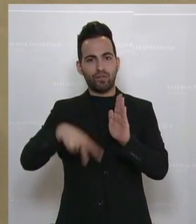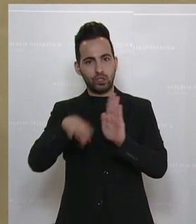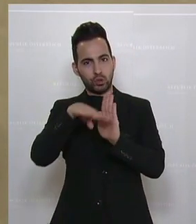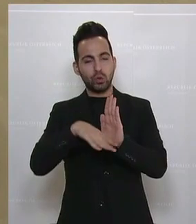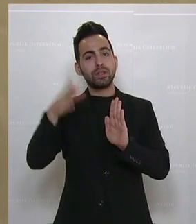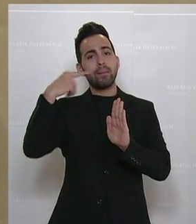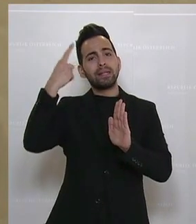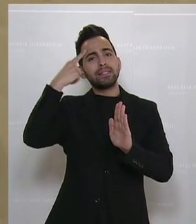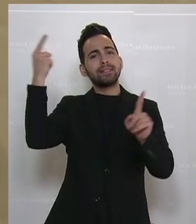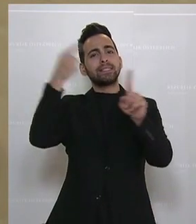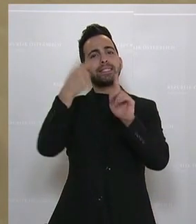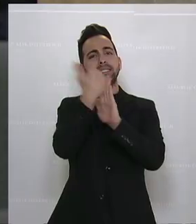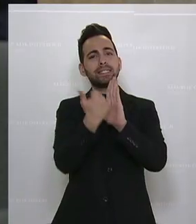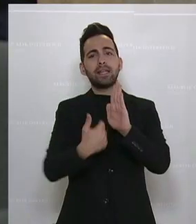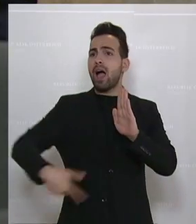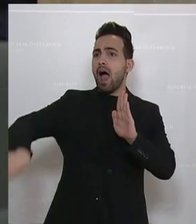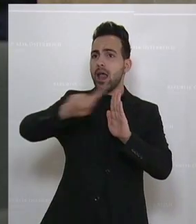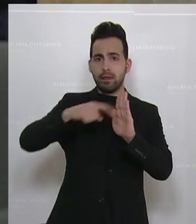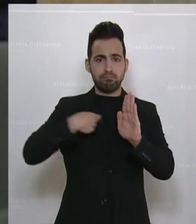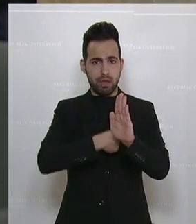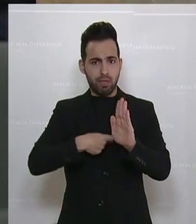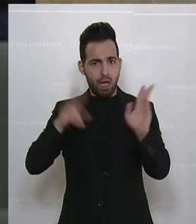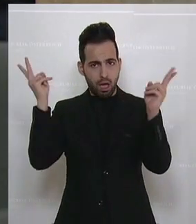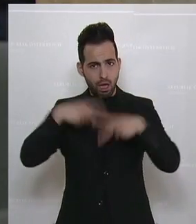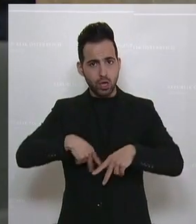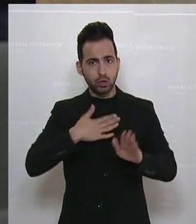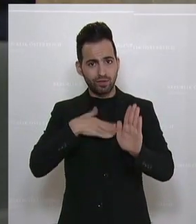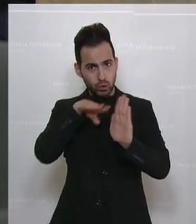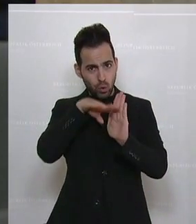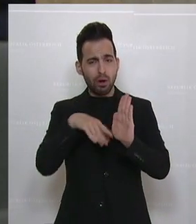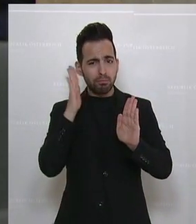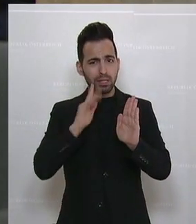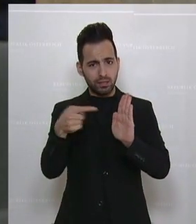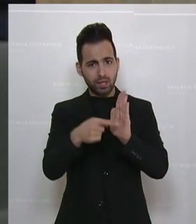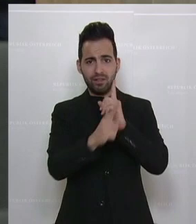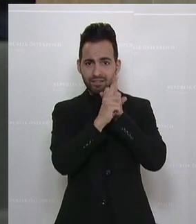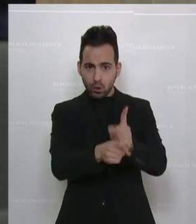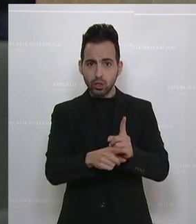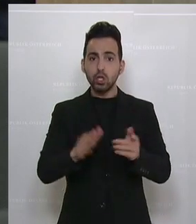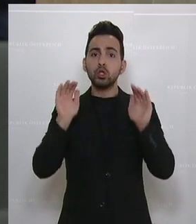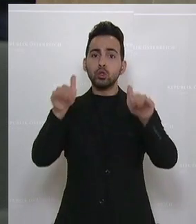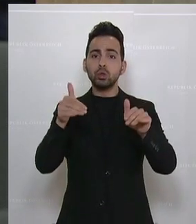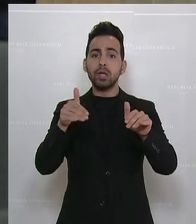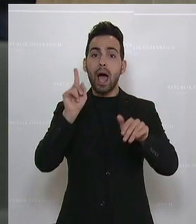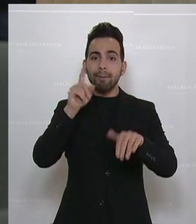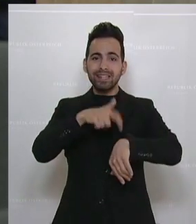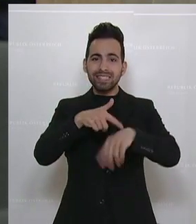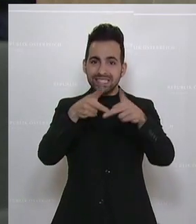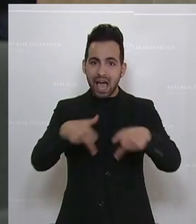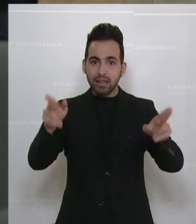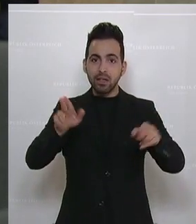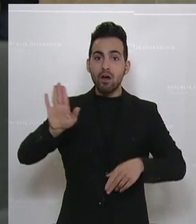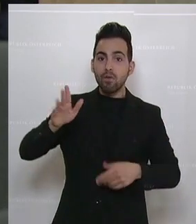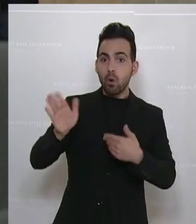glaube ich, alle hier im Parlament vertretenen Parteien stehen. Machen wir genau das, geben wir Schutz auf Zeit, möglichst nahe in der